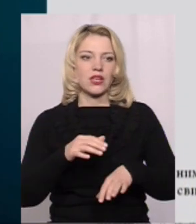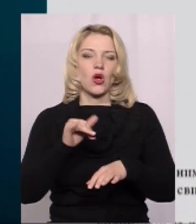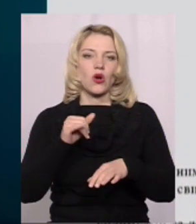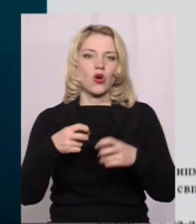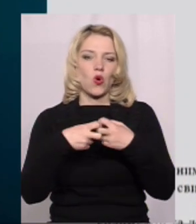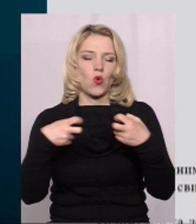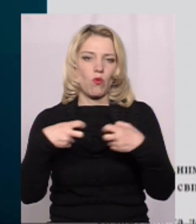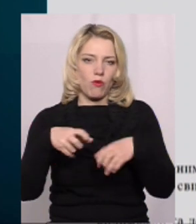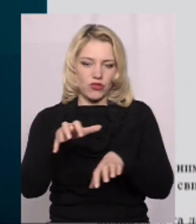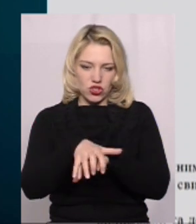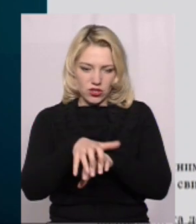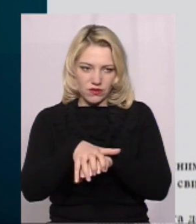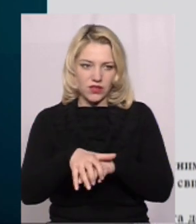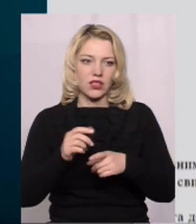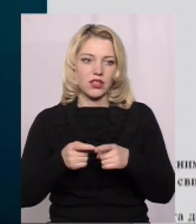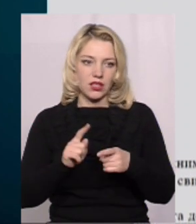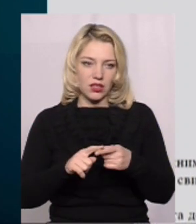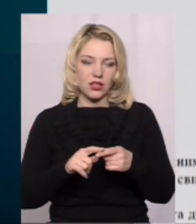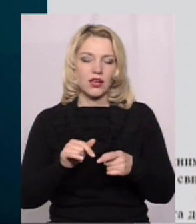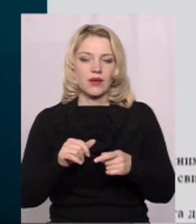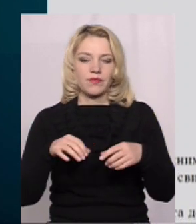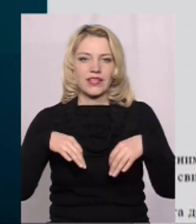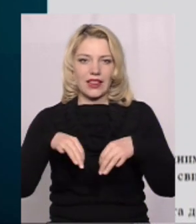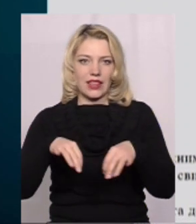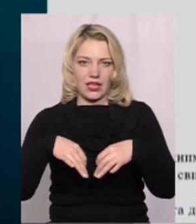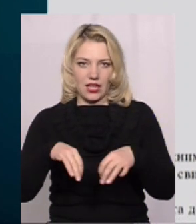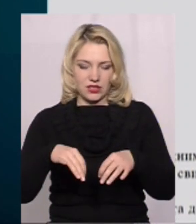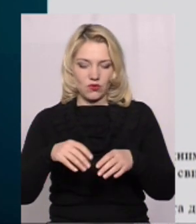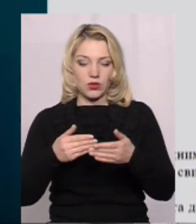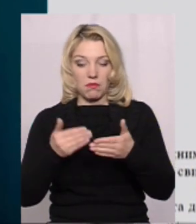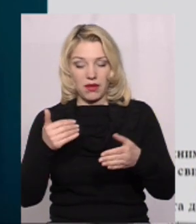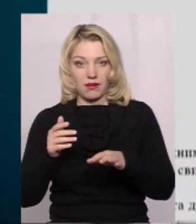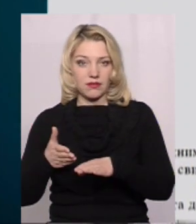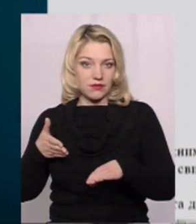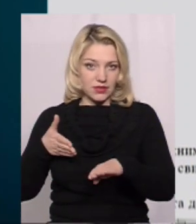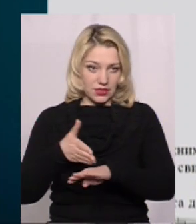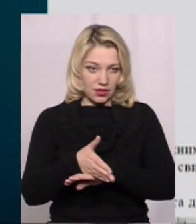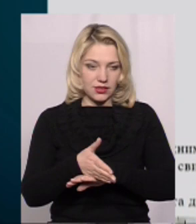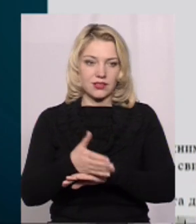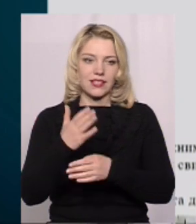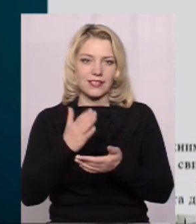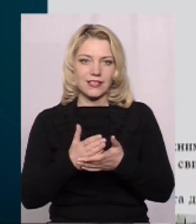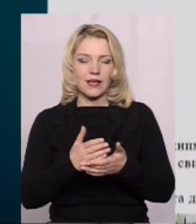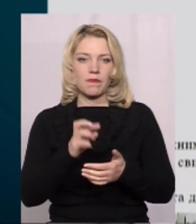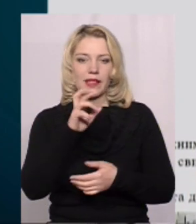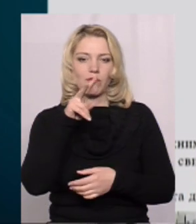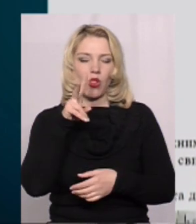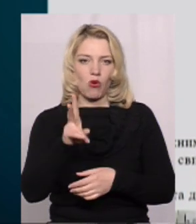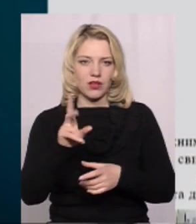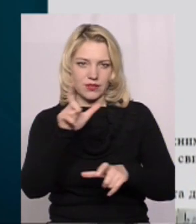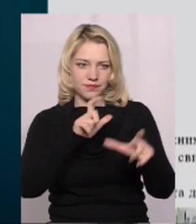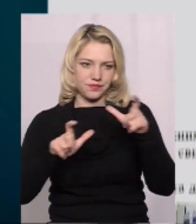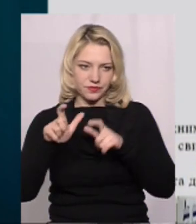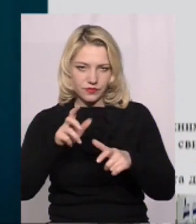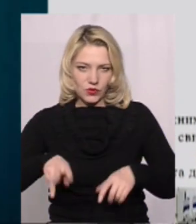черевики Автотранспортні засоби перед заїздом на свиноферму проходять через дезбар'єрний блок І